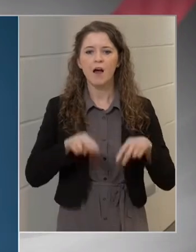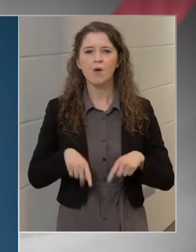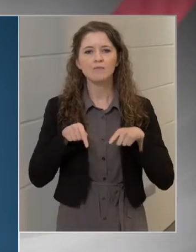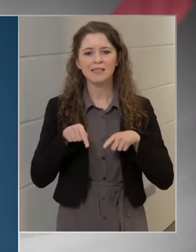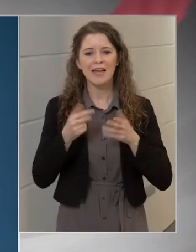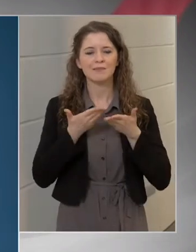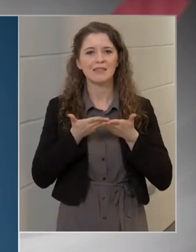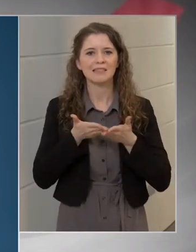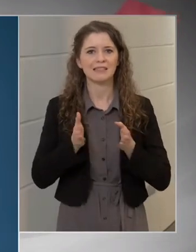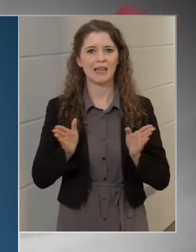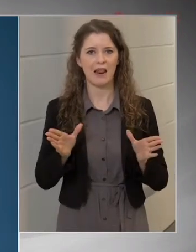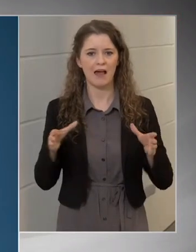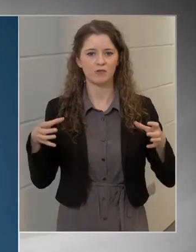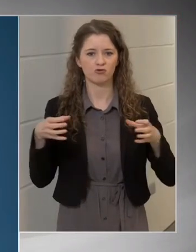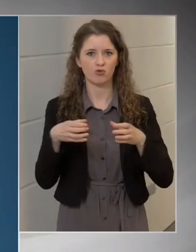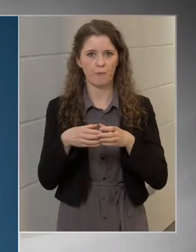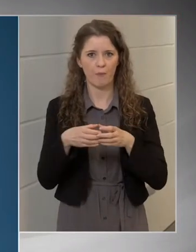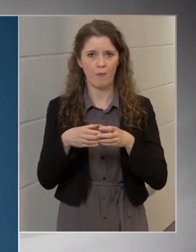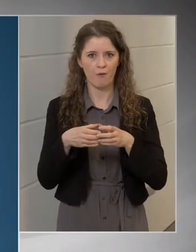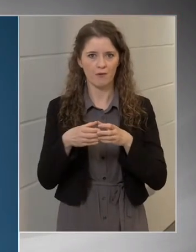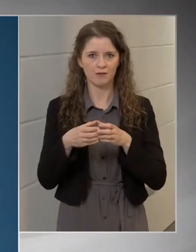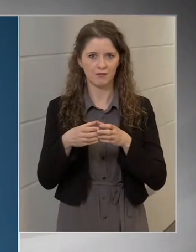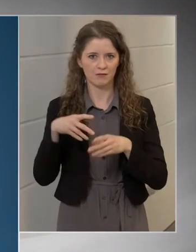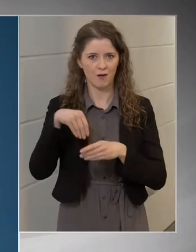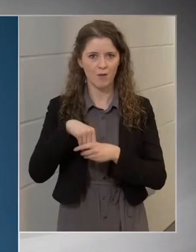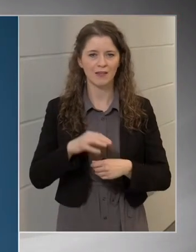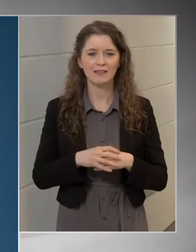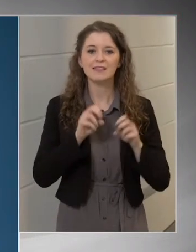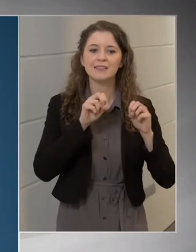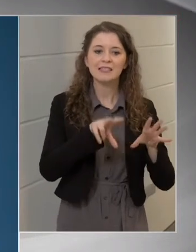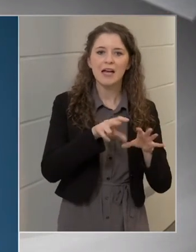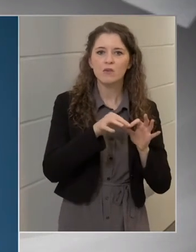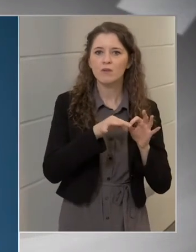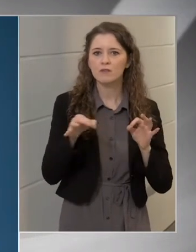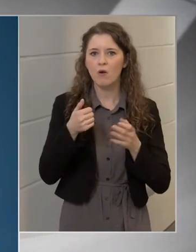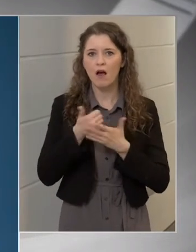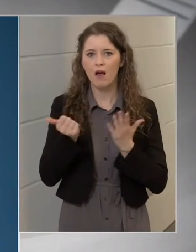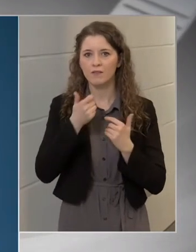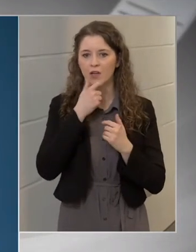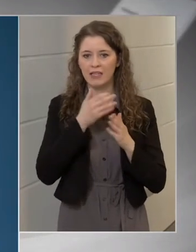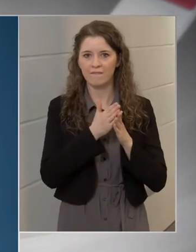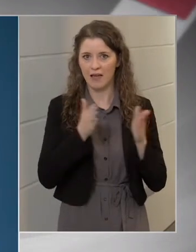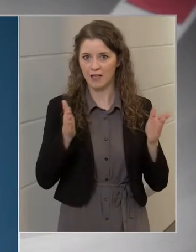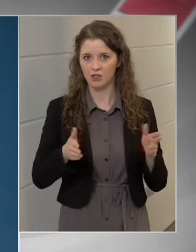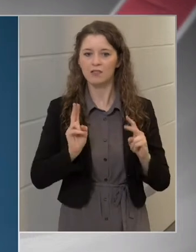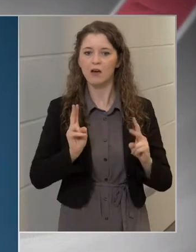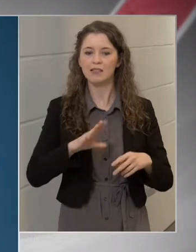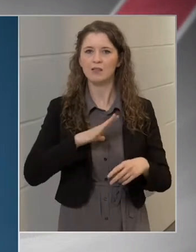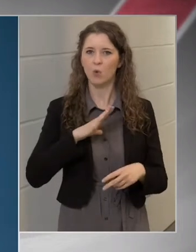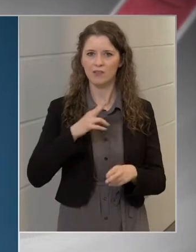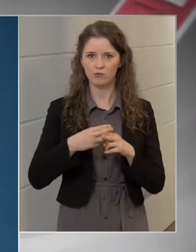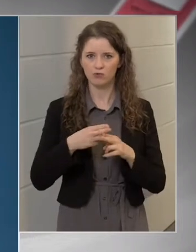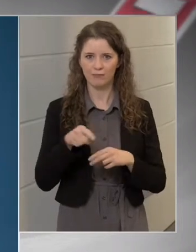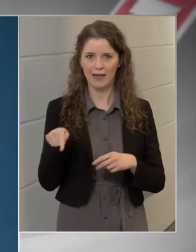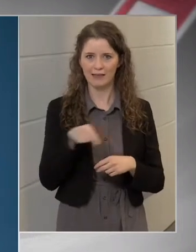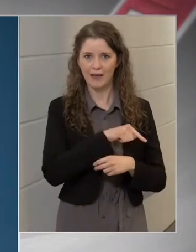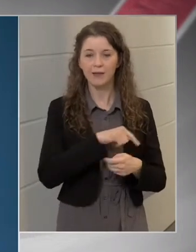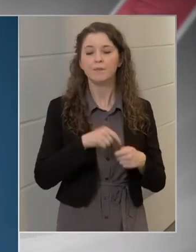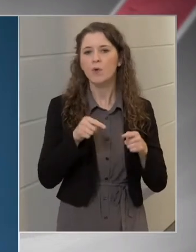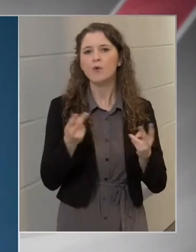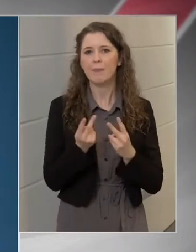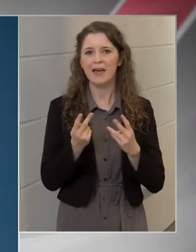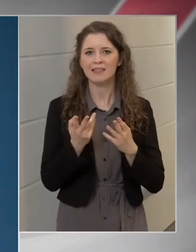csoportot jelent, tehát a 18 és 60 év közötti krónikus betegek, ők nyilván nagyobb